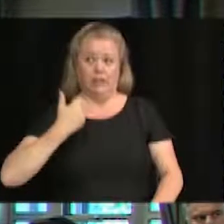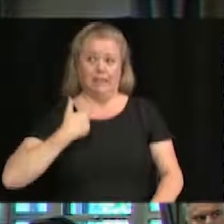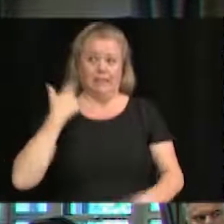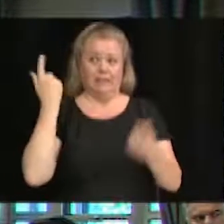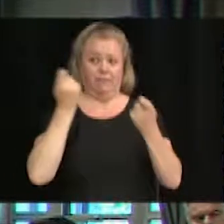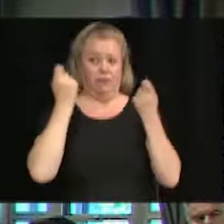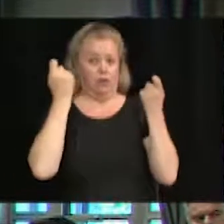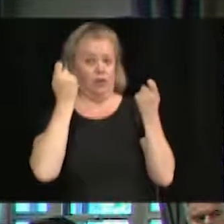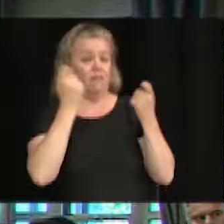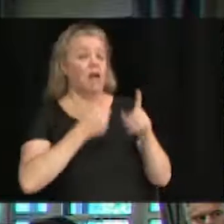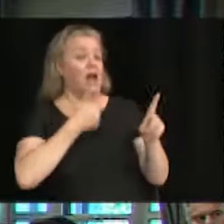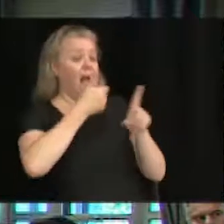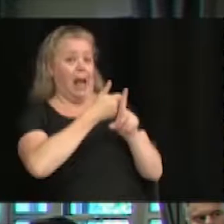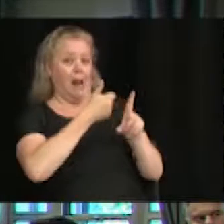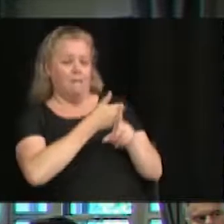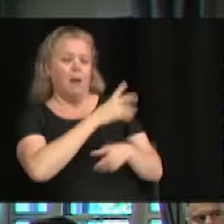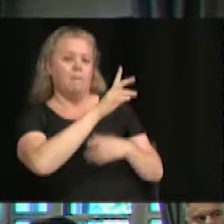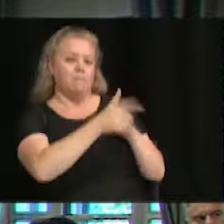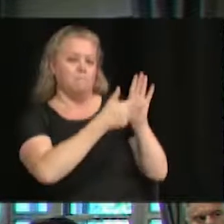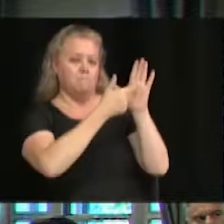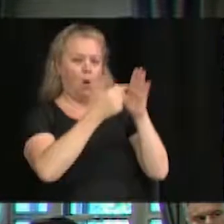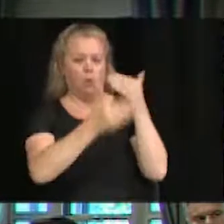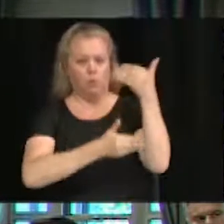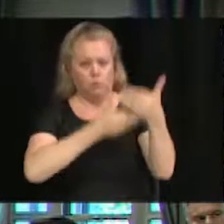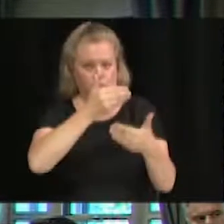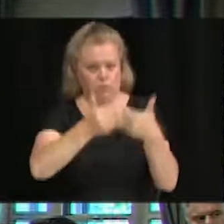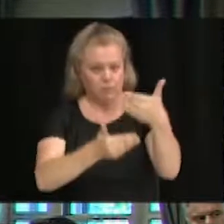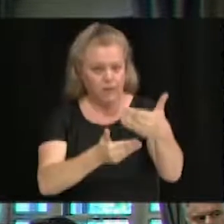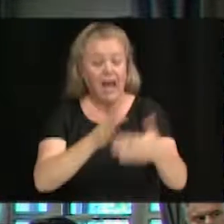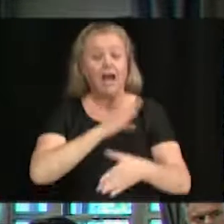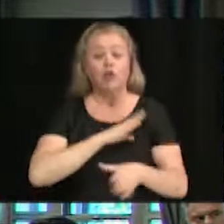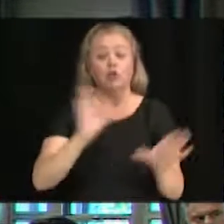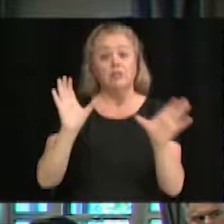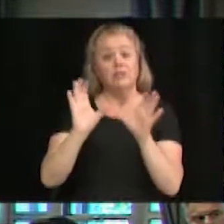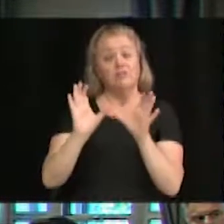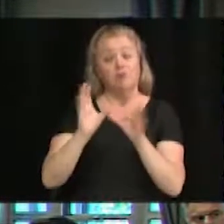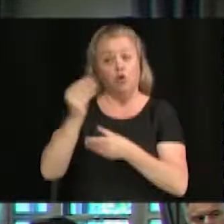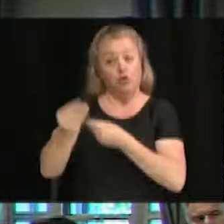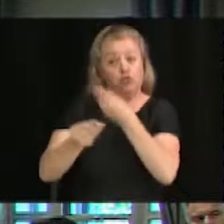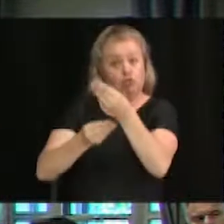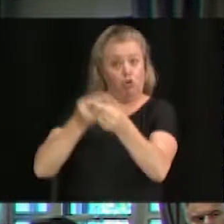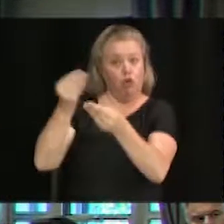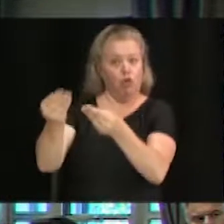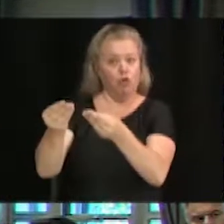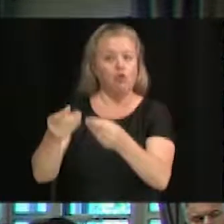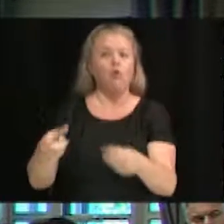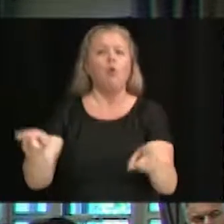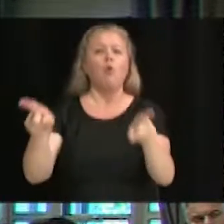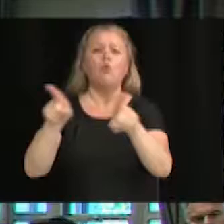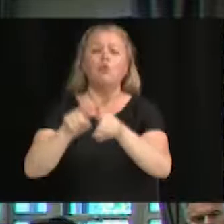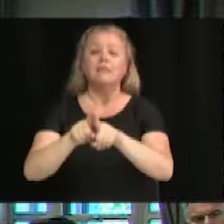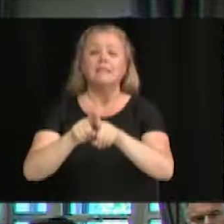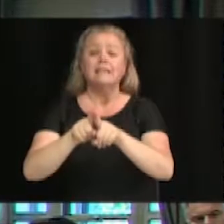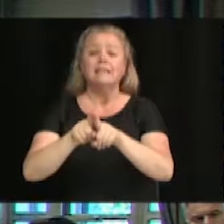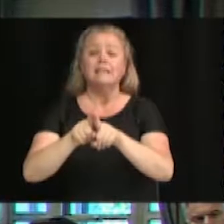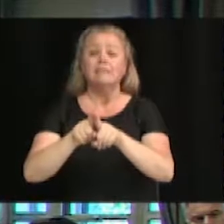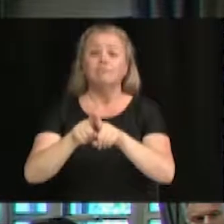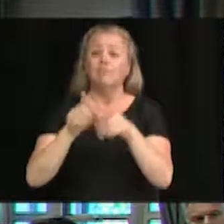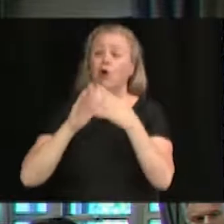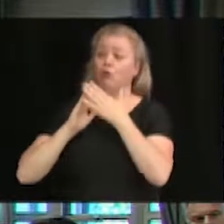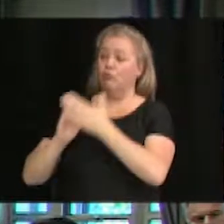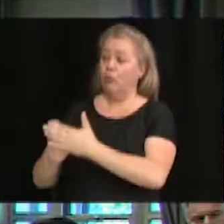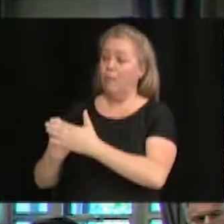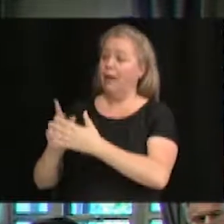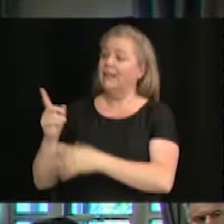certificat honorifique aux récipiendaires présents. Et je vais inviter à me joindre, en fait, on va joindre Marie